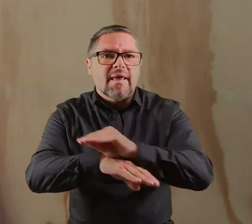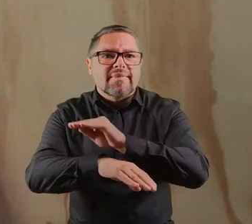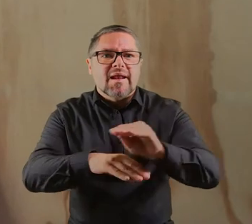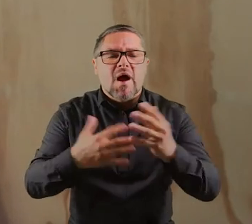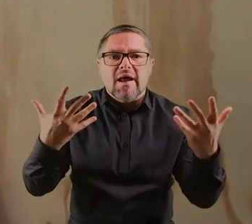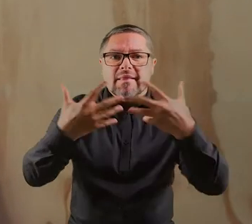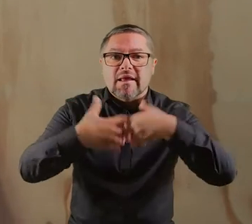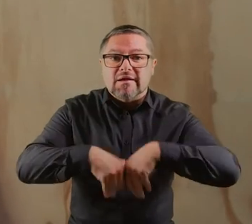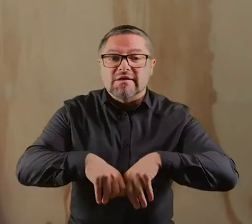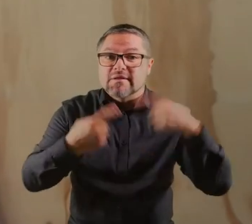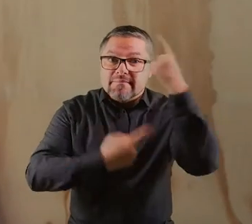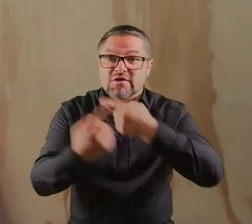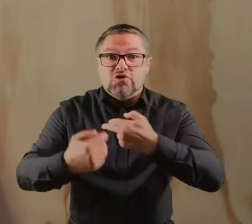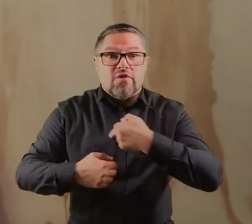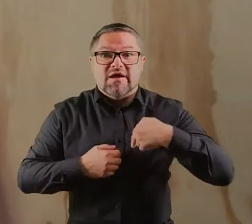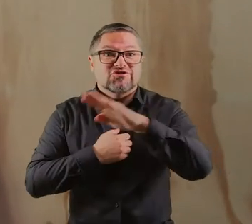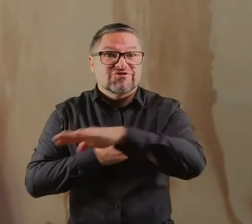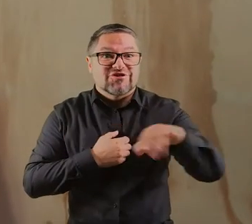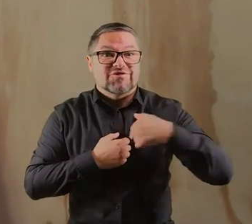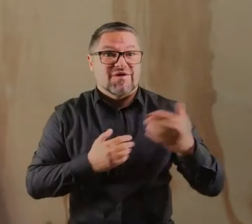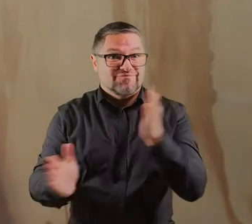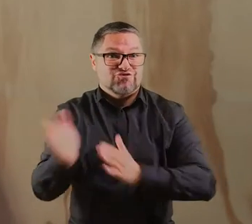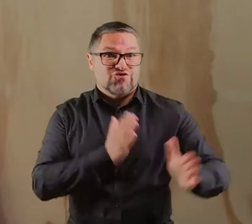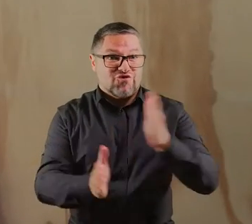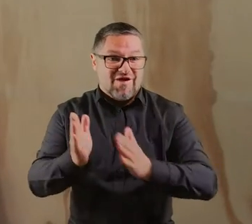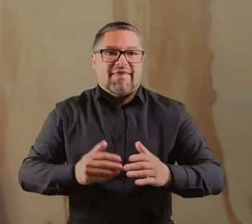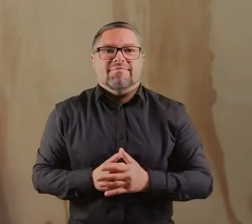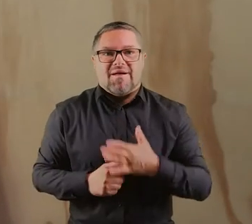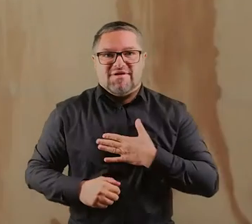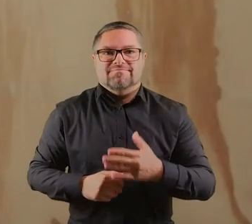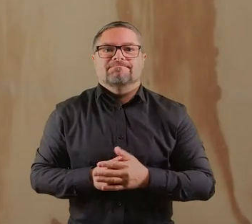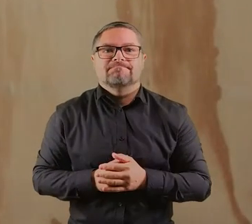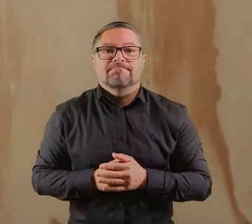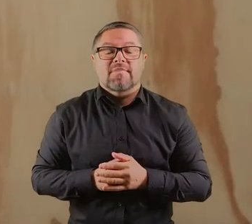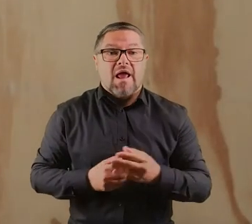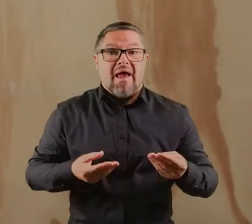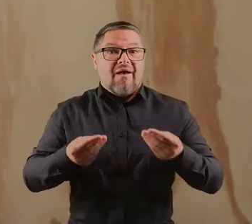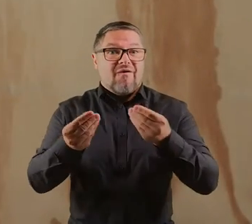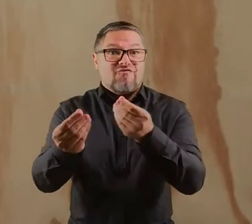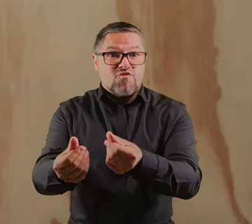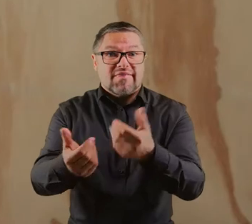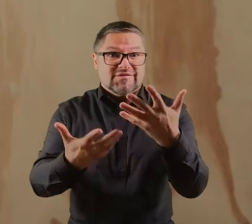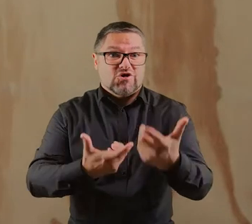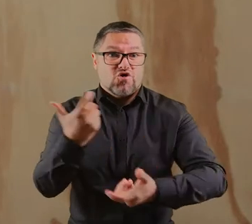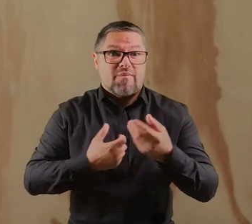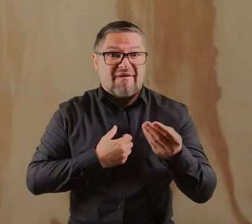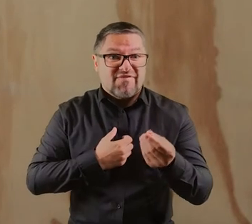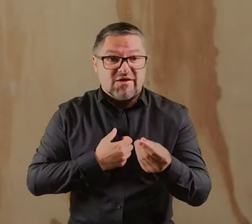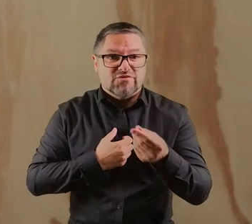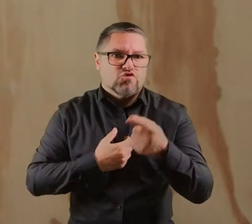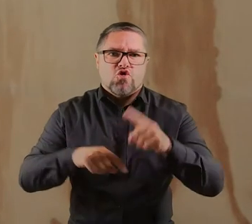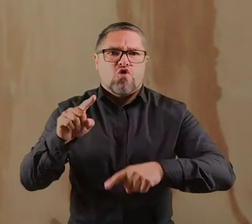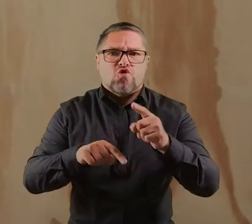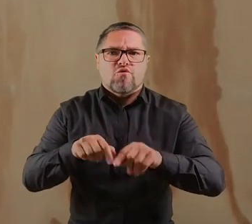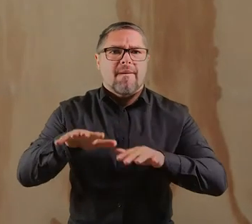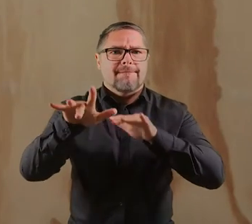projekty terapeutyczno-integracyjne, które z myślą o naszych podopiecznych przygotowaliśmy. Aby dokonać wpłaty finansowej, możecie